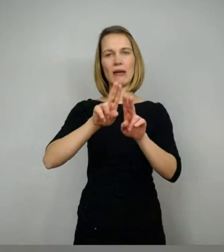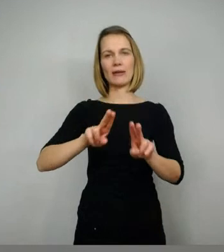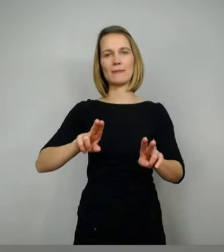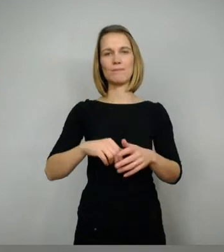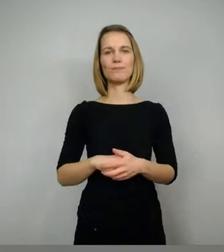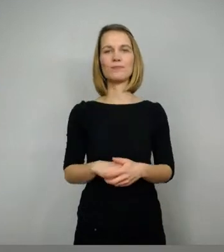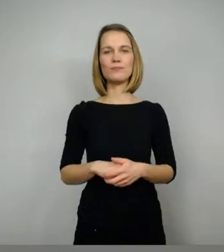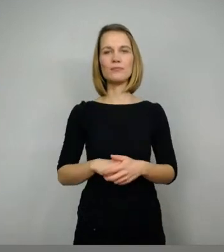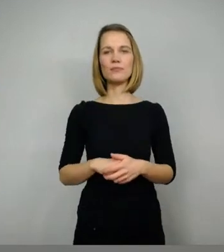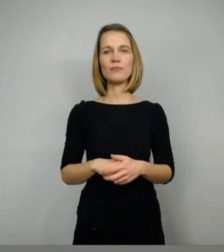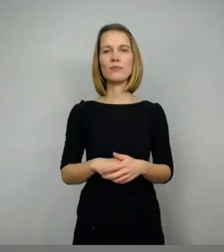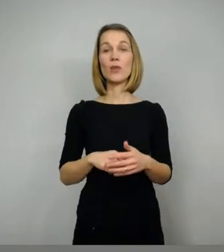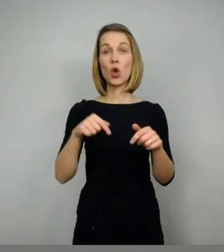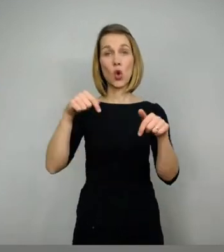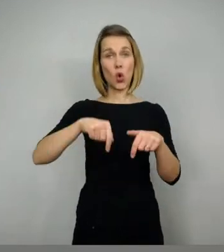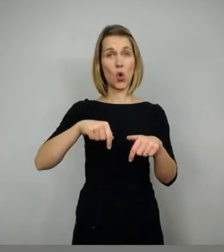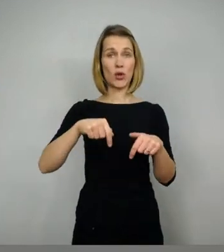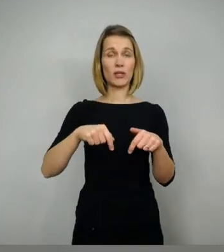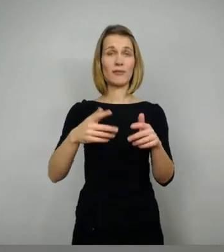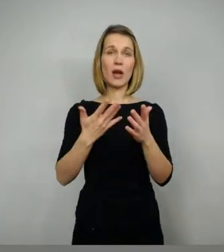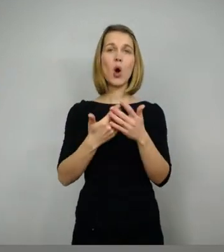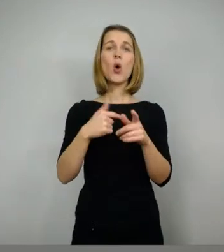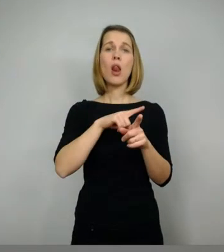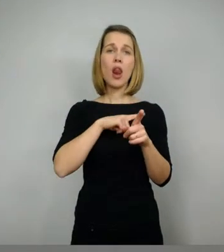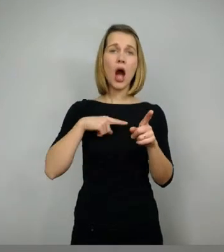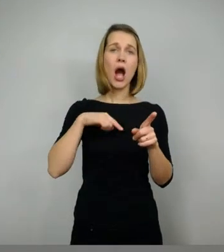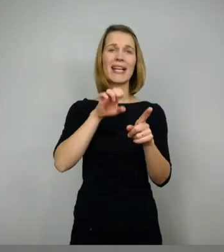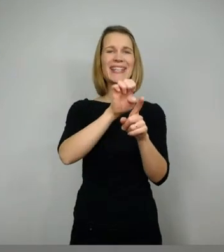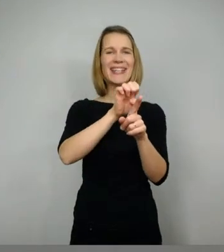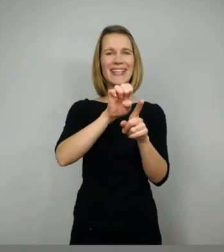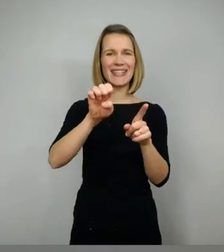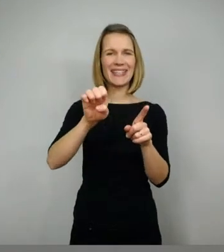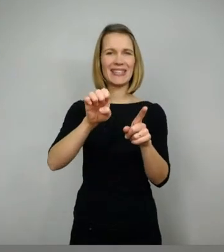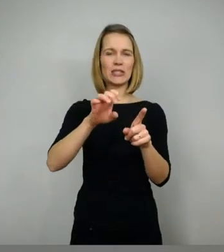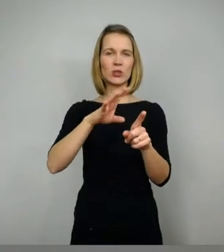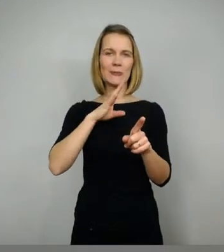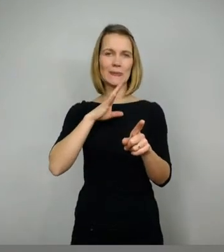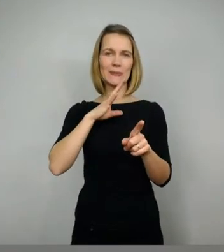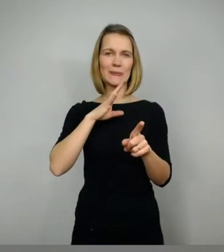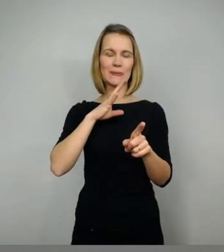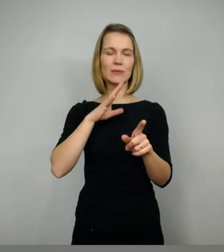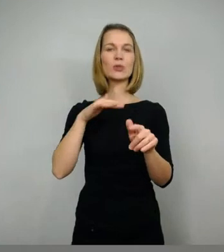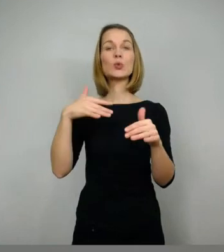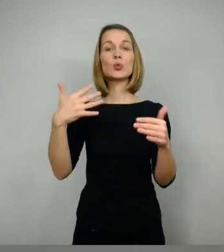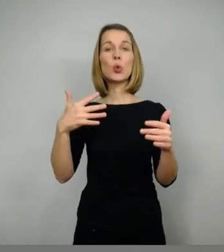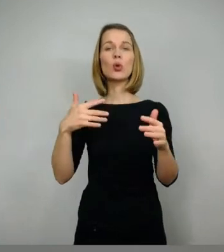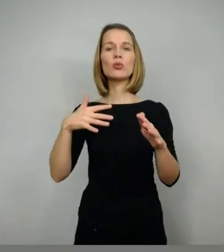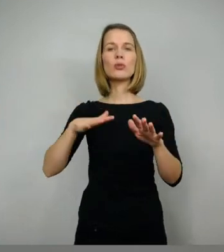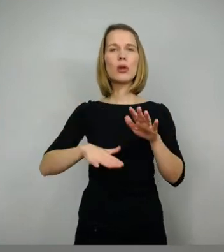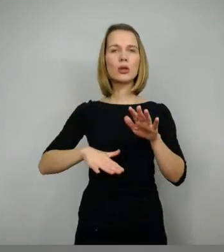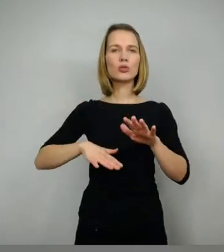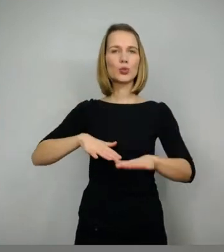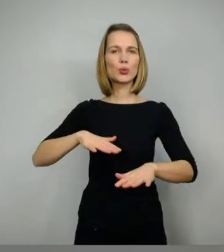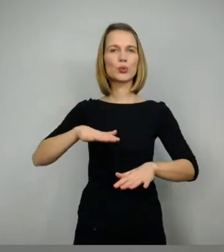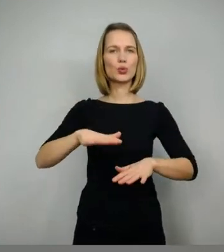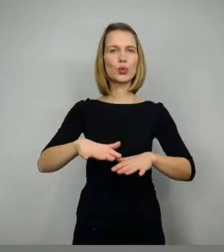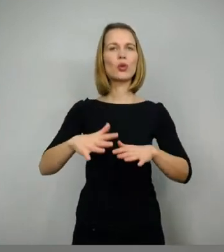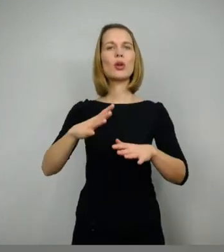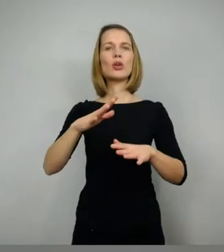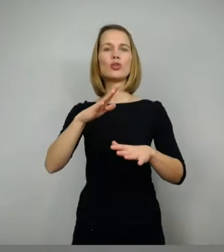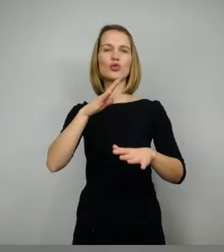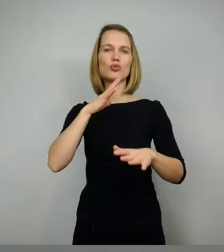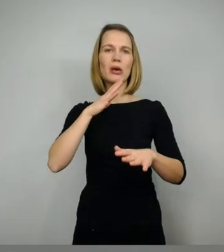wo wir heute das auf jeden Fall ja dehnen. Ähm, und so kann man sich Stück für Stück die Sprache, ähm, zurück rekonstruieren.